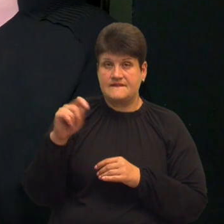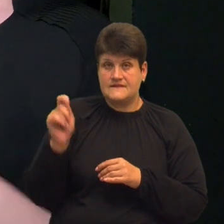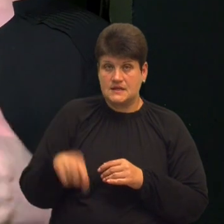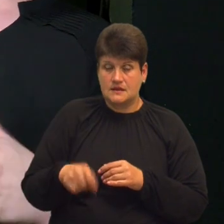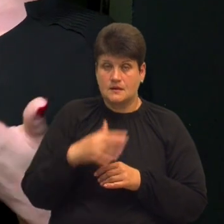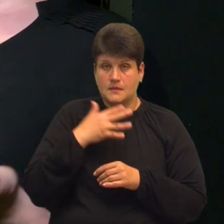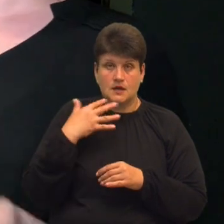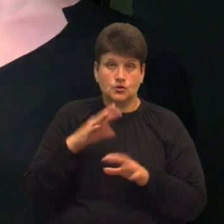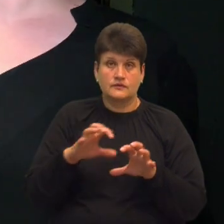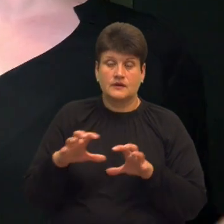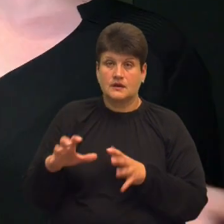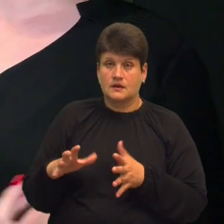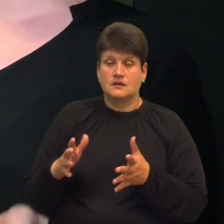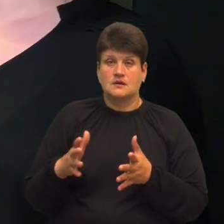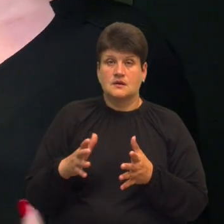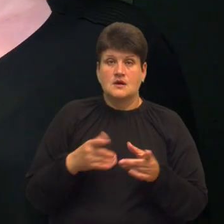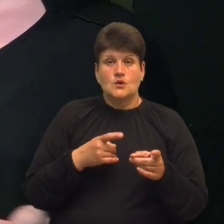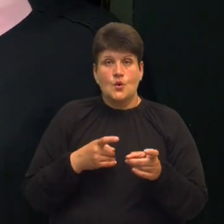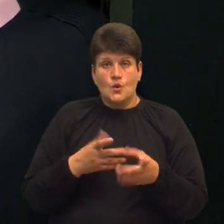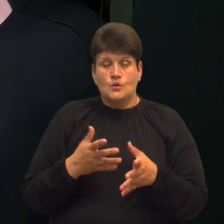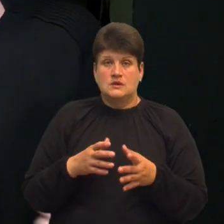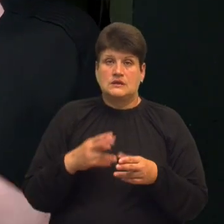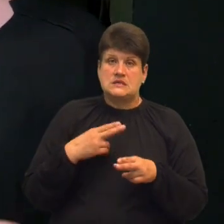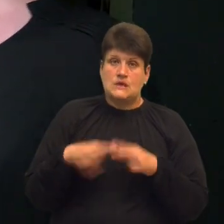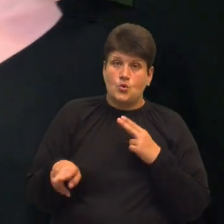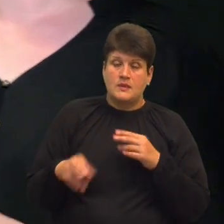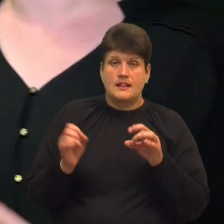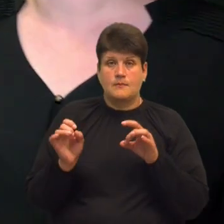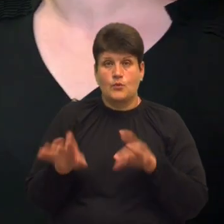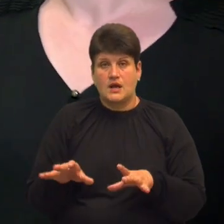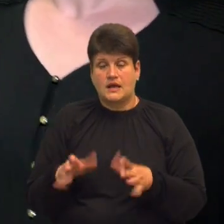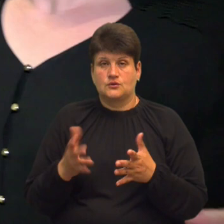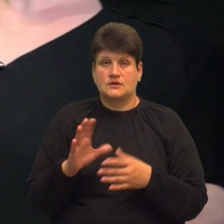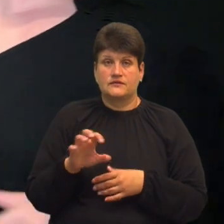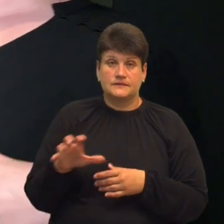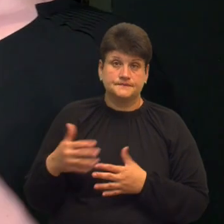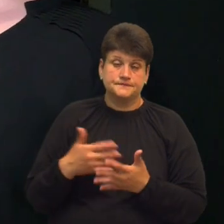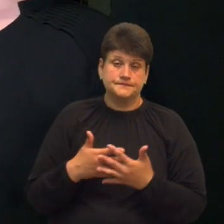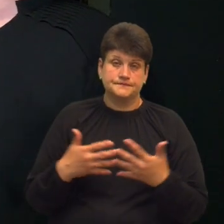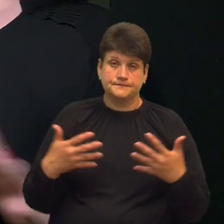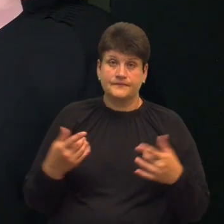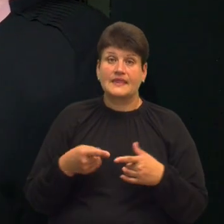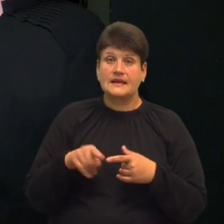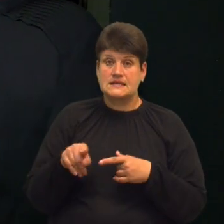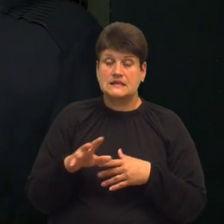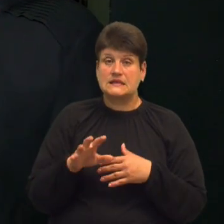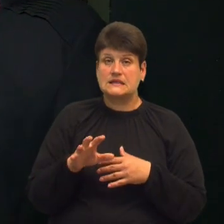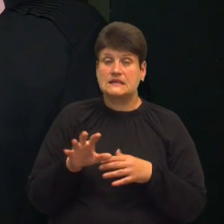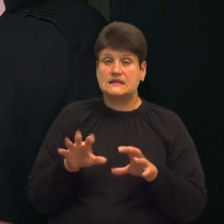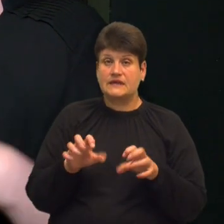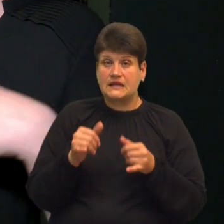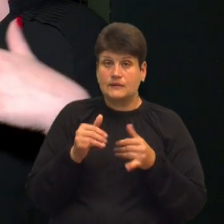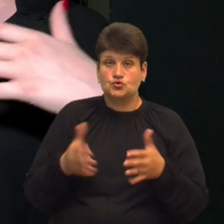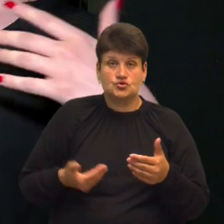багато тварин від обстрілів, кого загубили, покинули. Це тварин, які не можуть вижити на